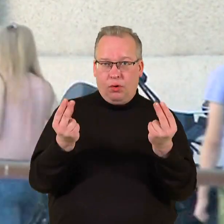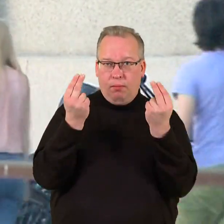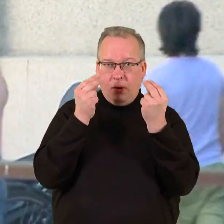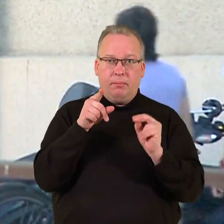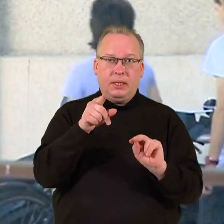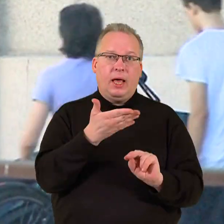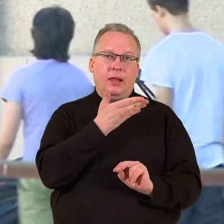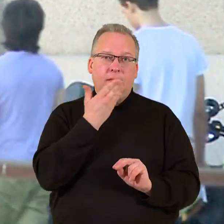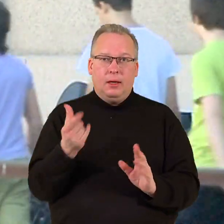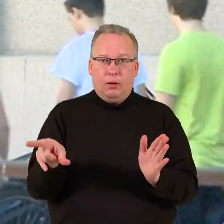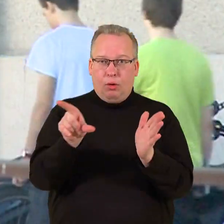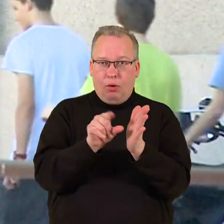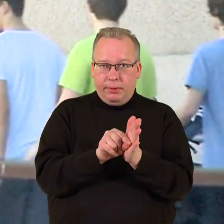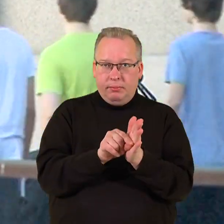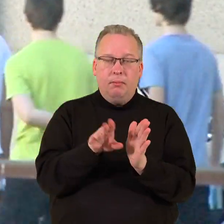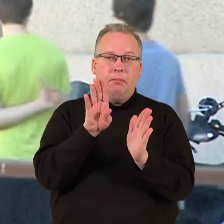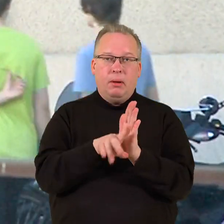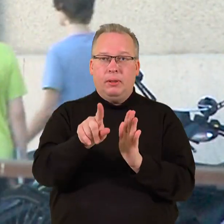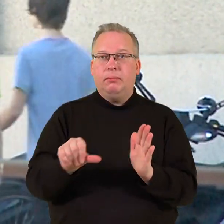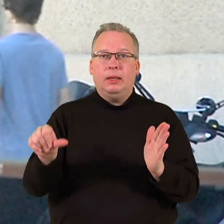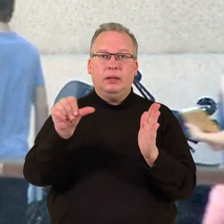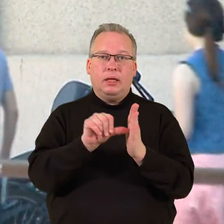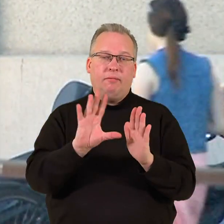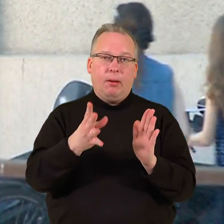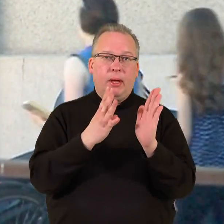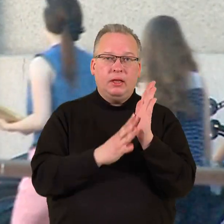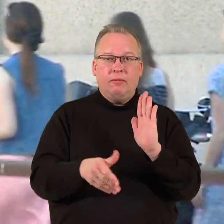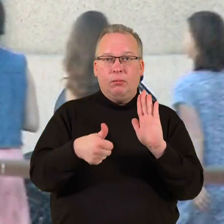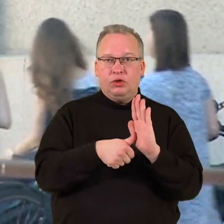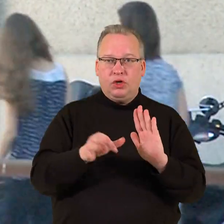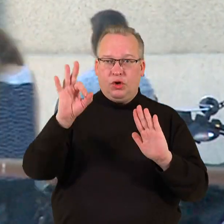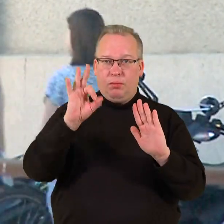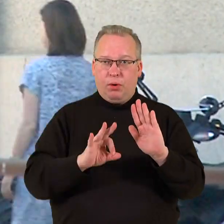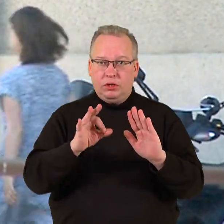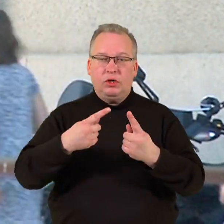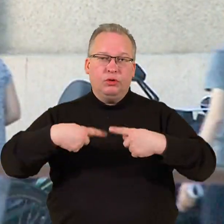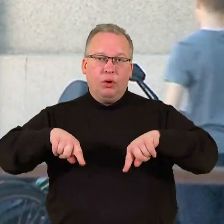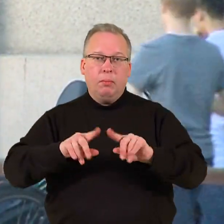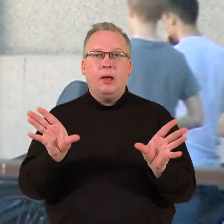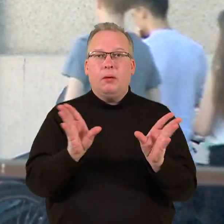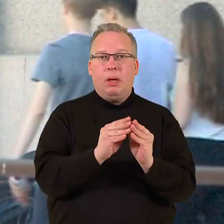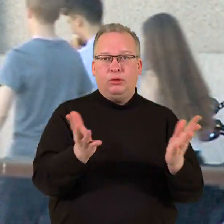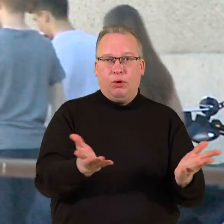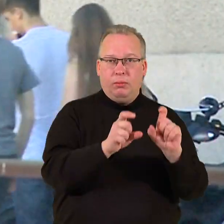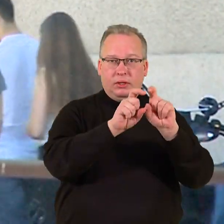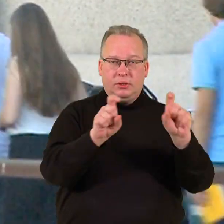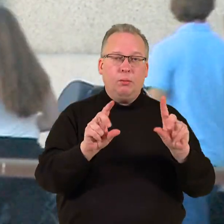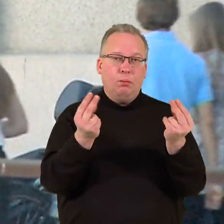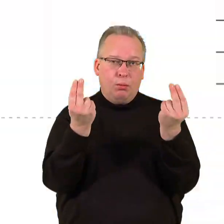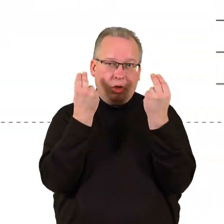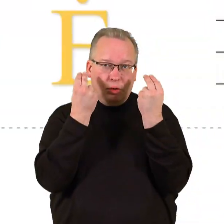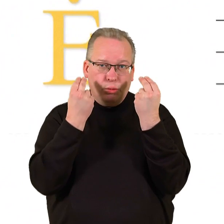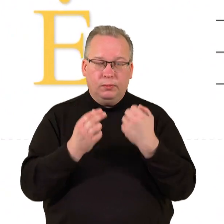tačiau jie nėra privalomi. Paprastai juose dalyvauja apie 96 procentai šalies bendrojo ūkdymo įstaigų mokinių.